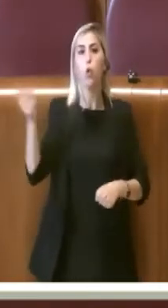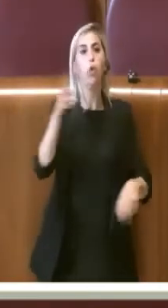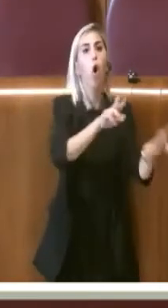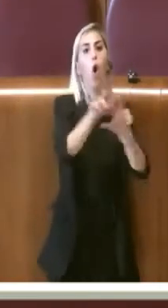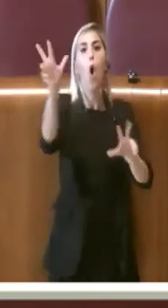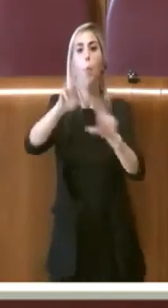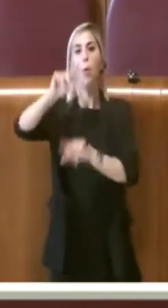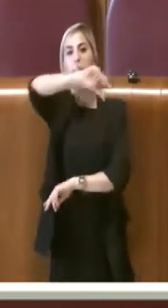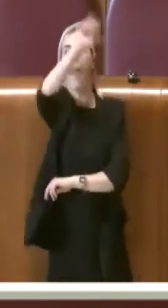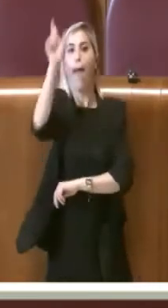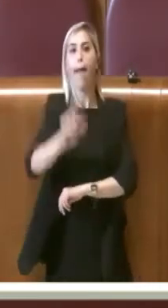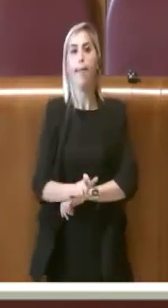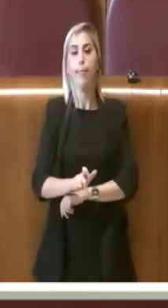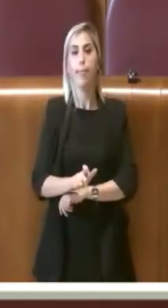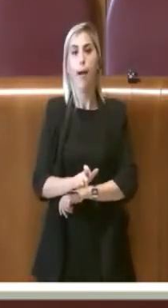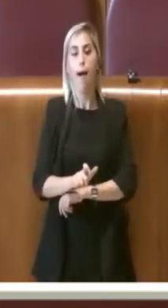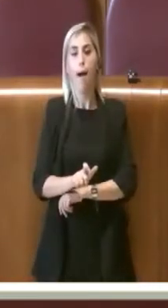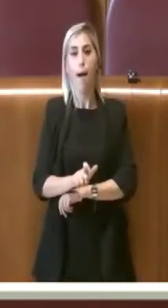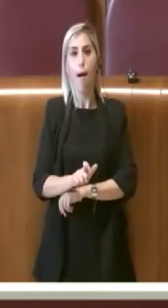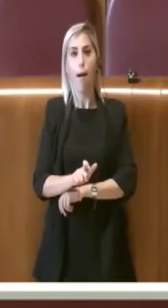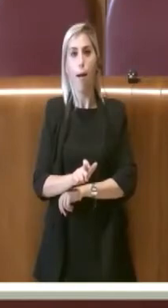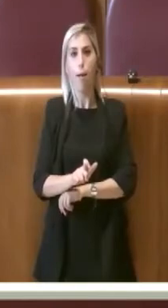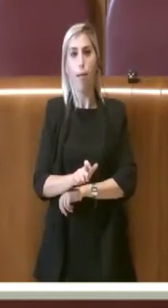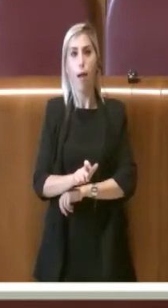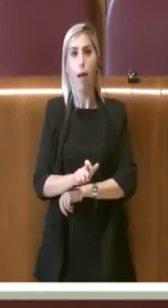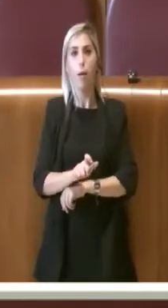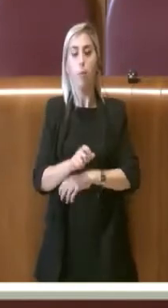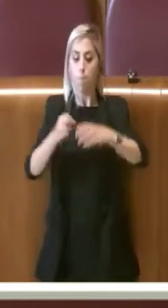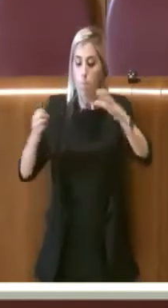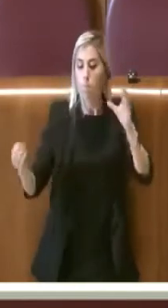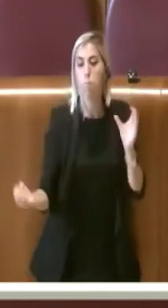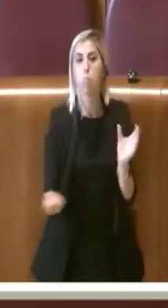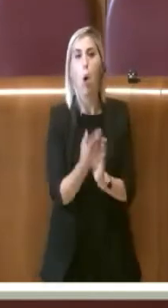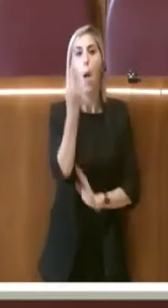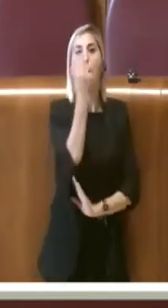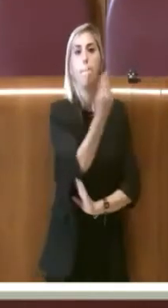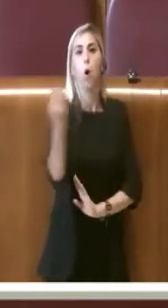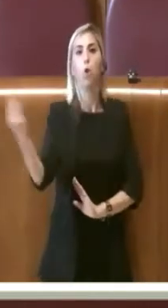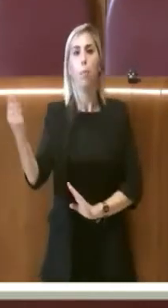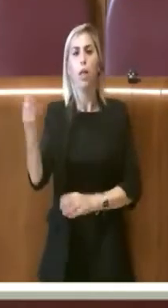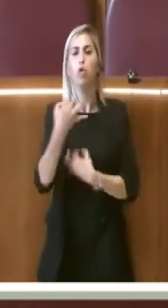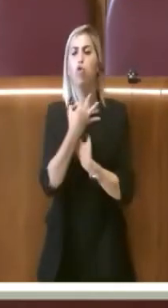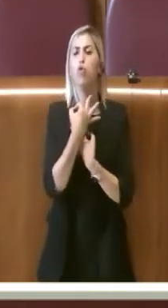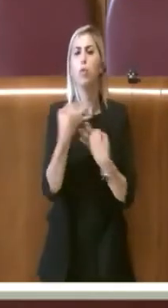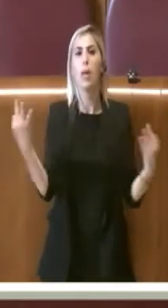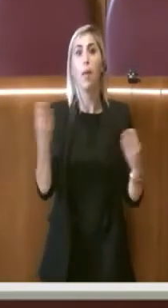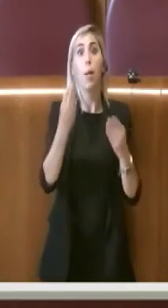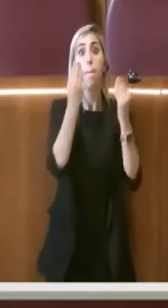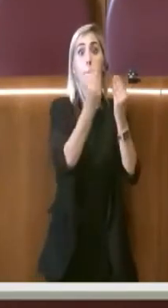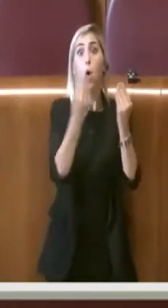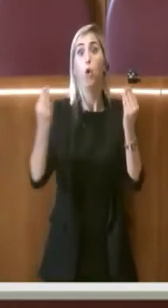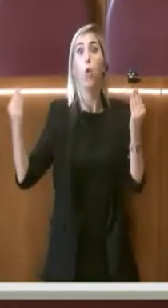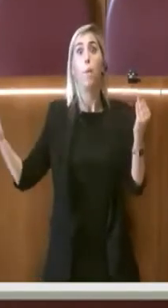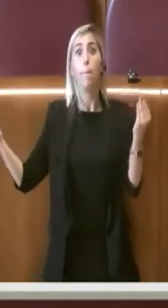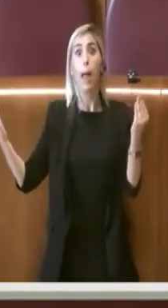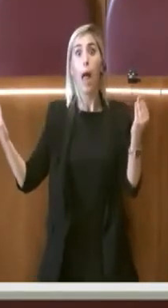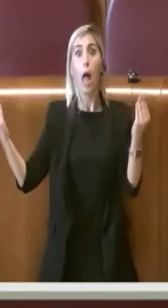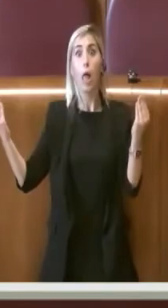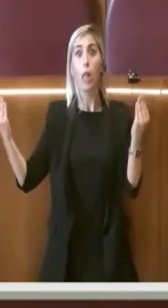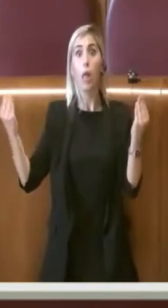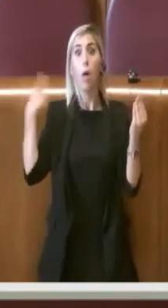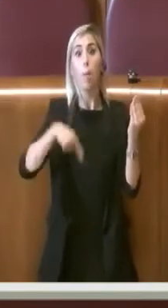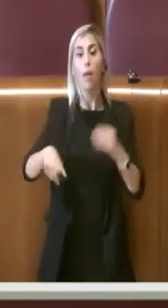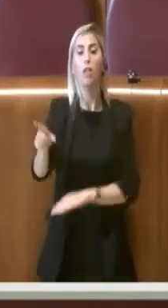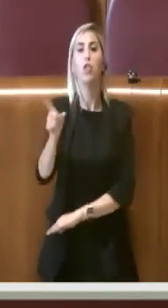d'Italia che hanno realizzato monumenti, giustamente monumenti a questo